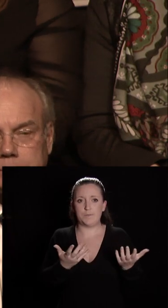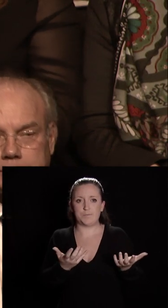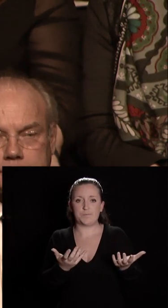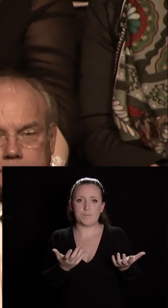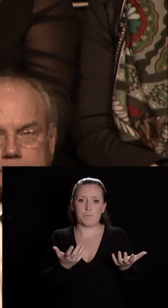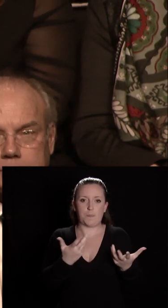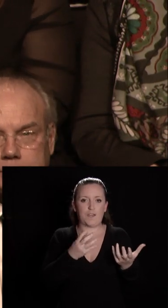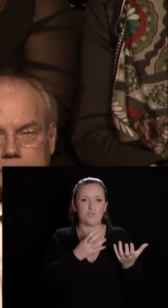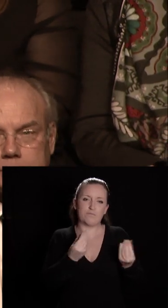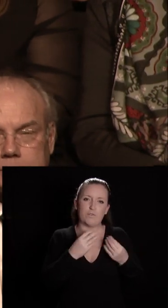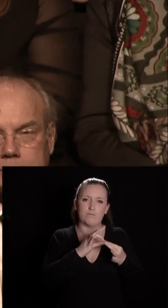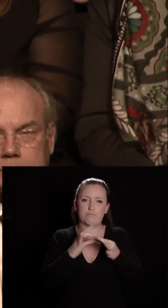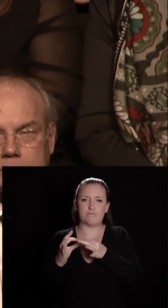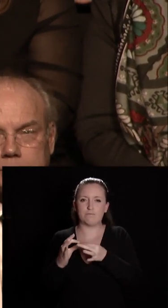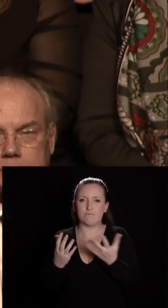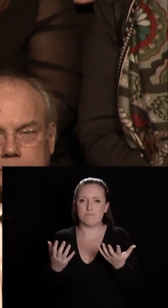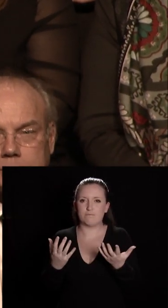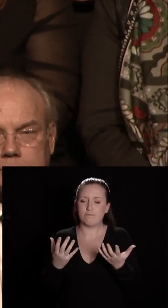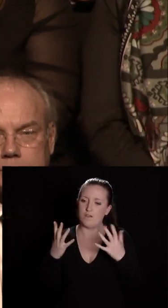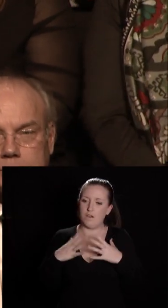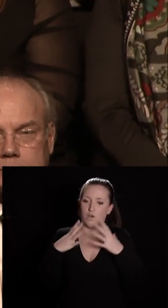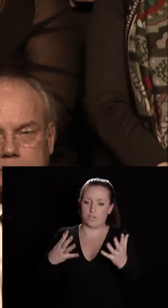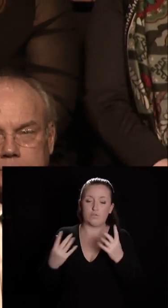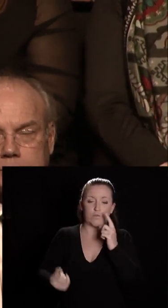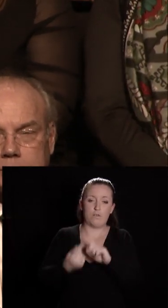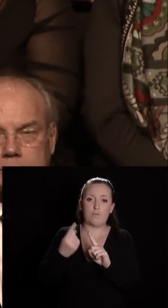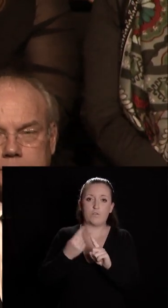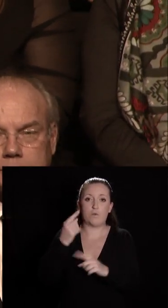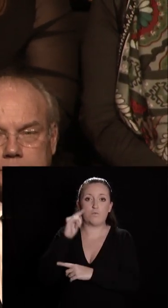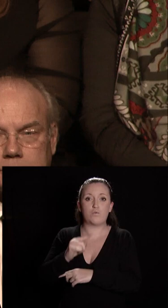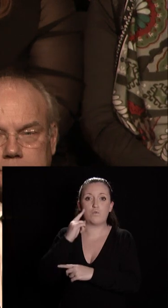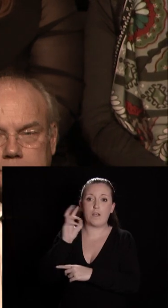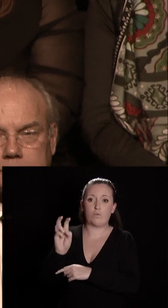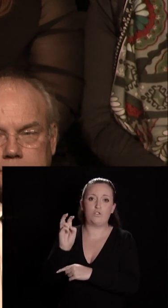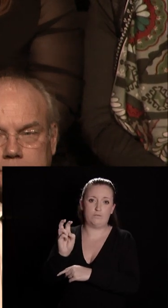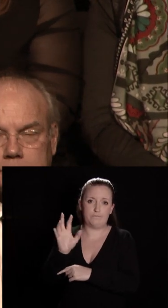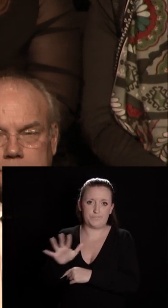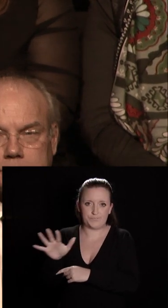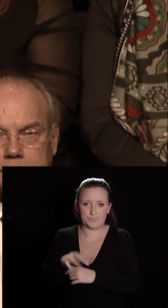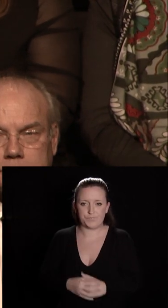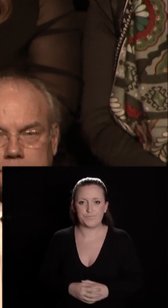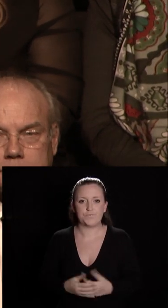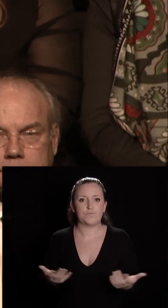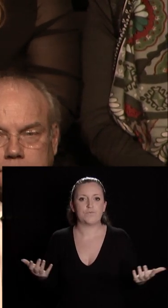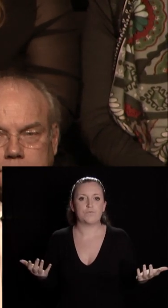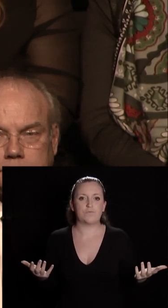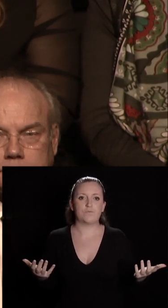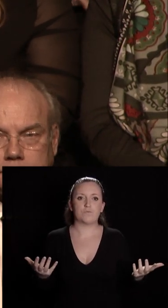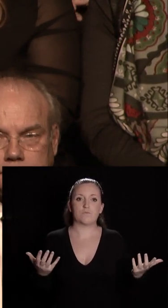de faire la transition avec un de nos grands engagements en faveur de l'écologie. Mesdames, messieurs,